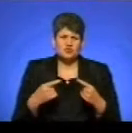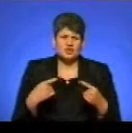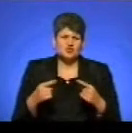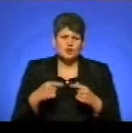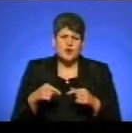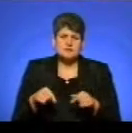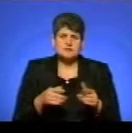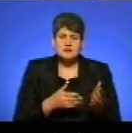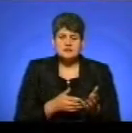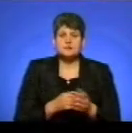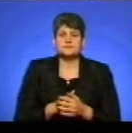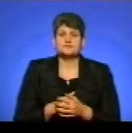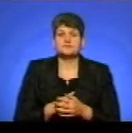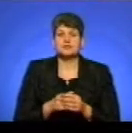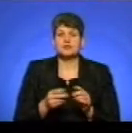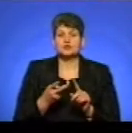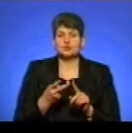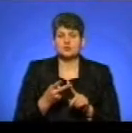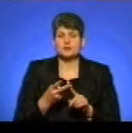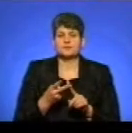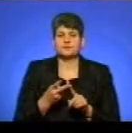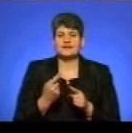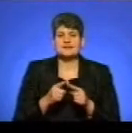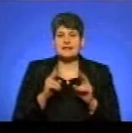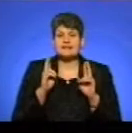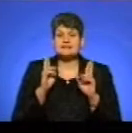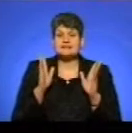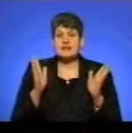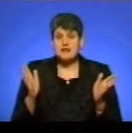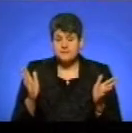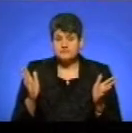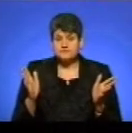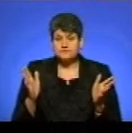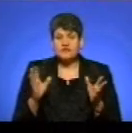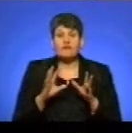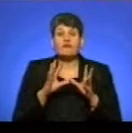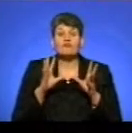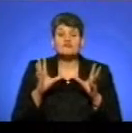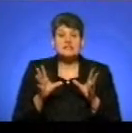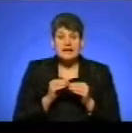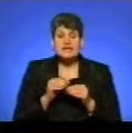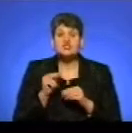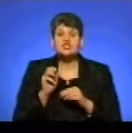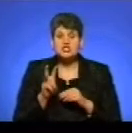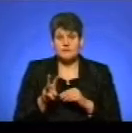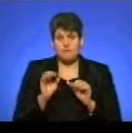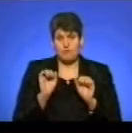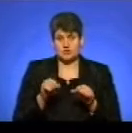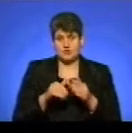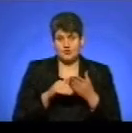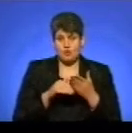організації. Друге – це незнання, взагалі, чим саме може допомогти.